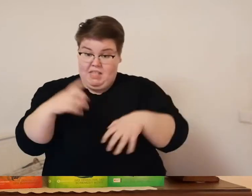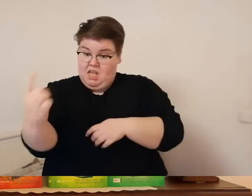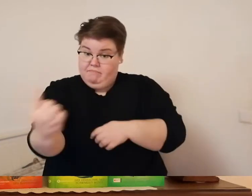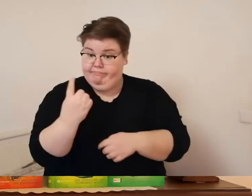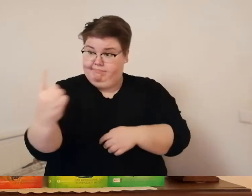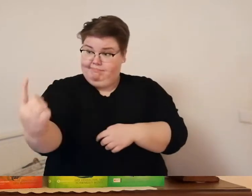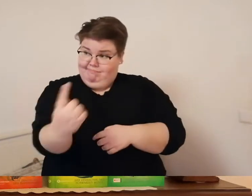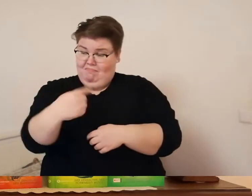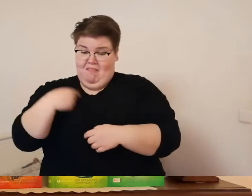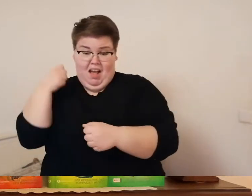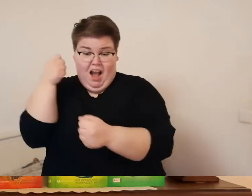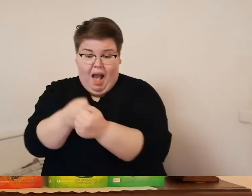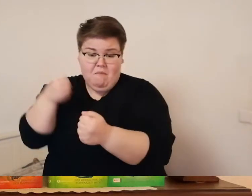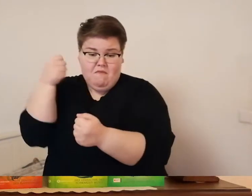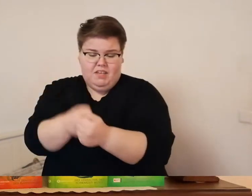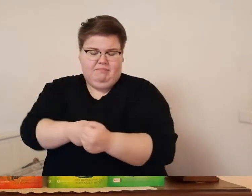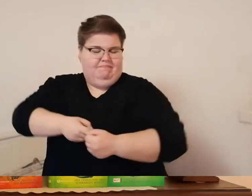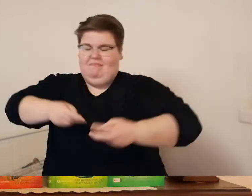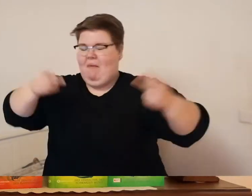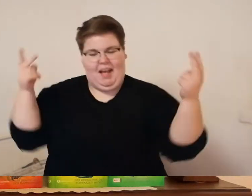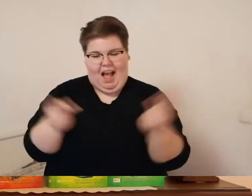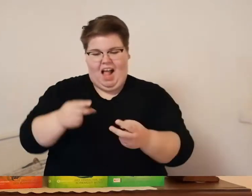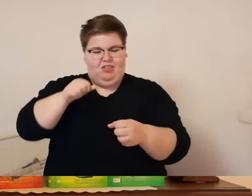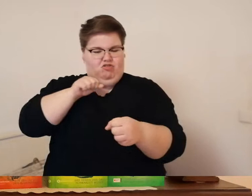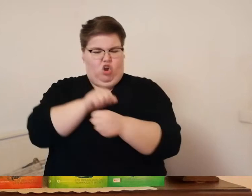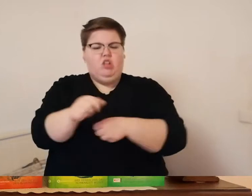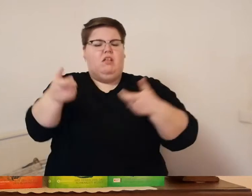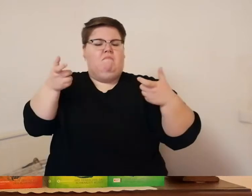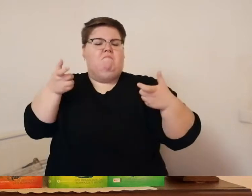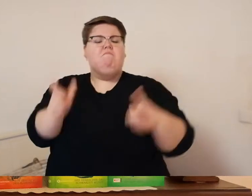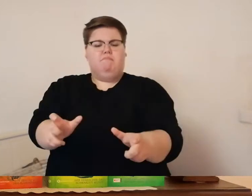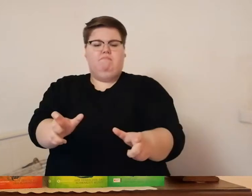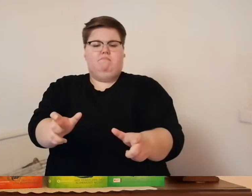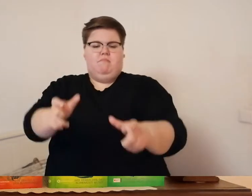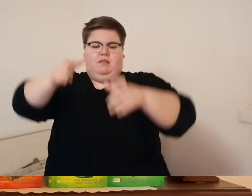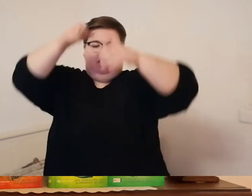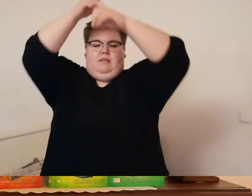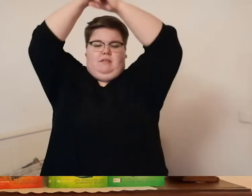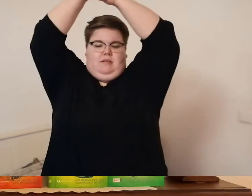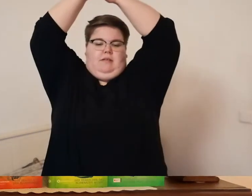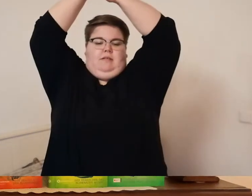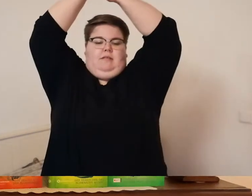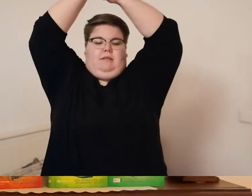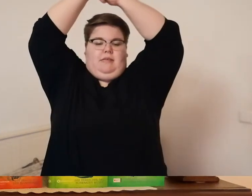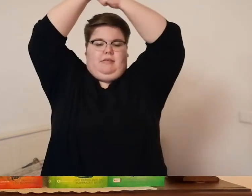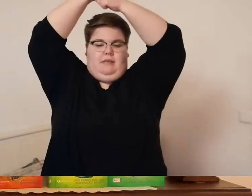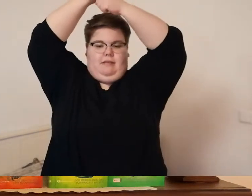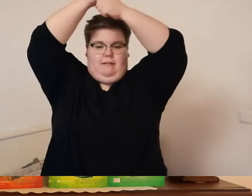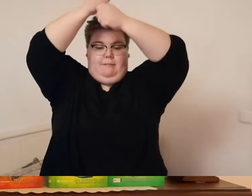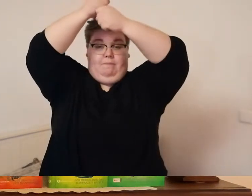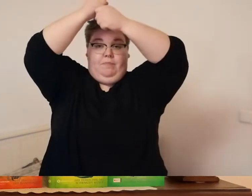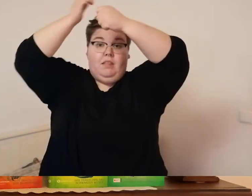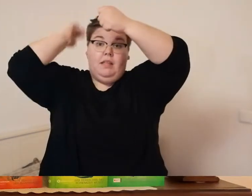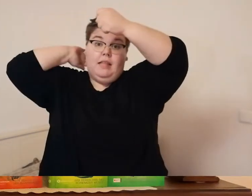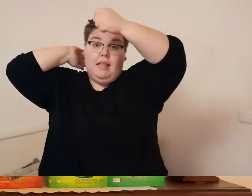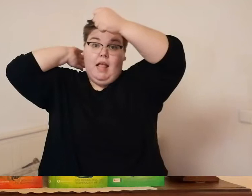dann geschah es kurz bevor er mit endur den nacken des greifs berührt konnte blendete